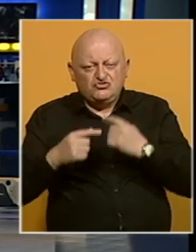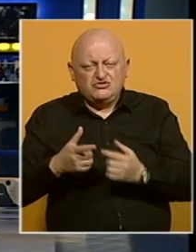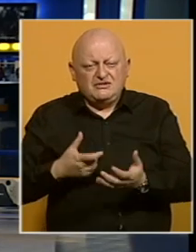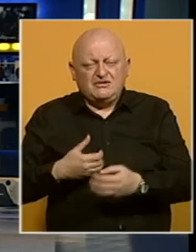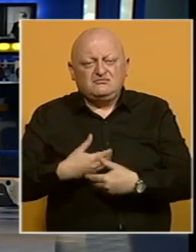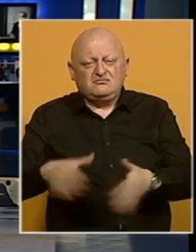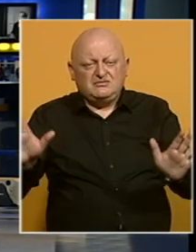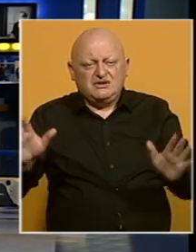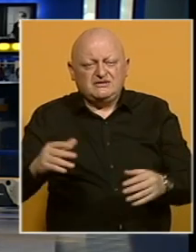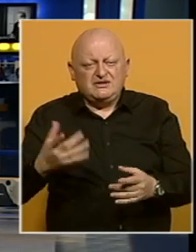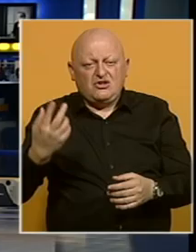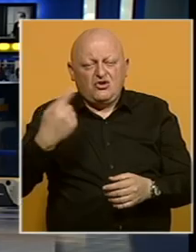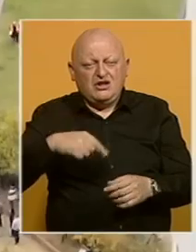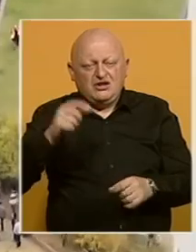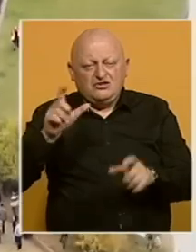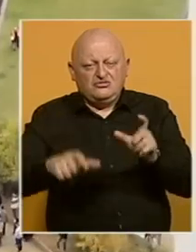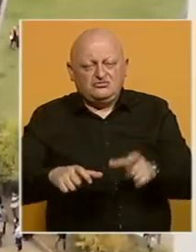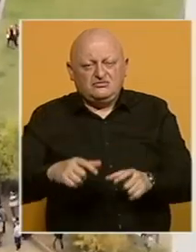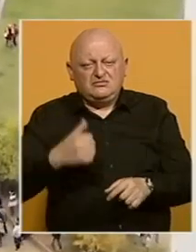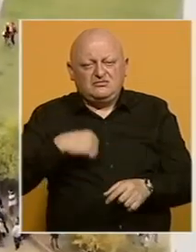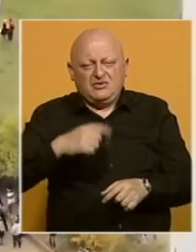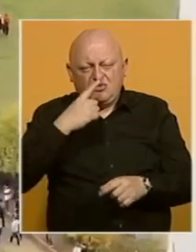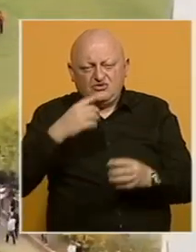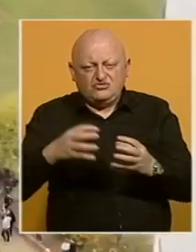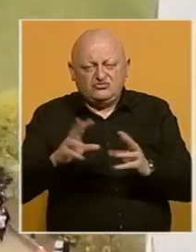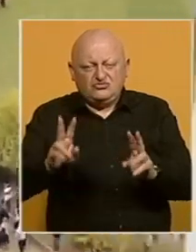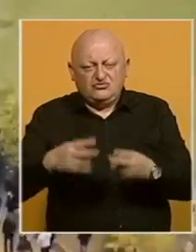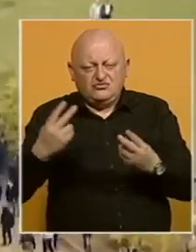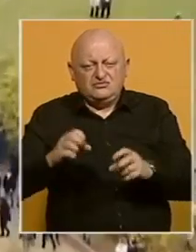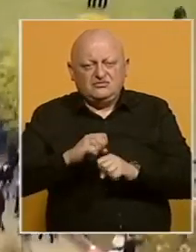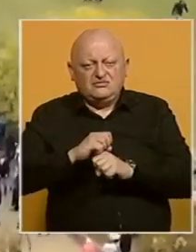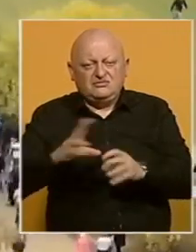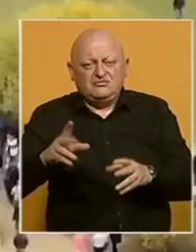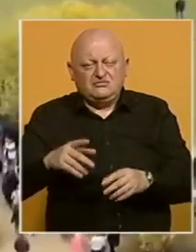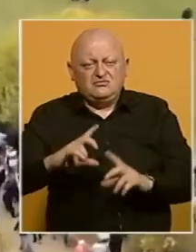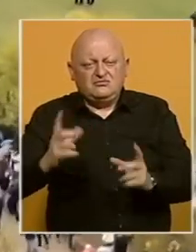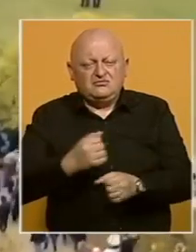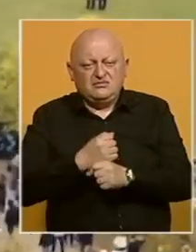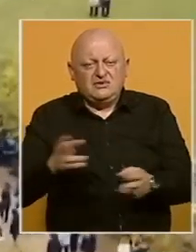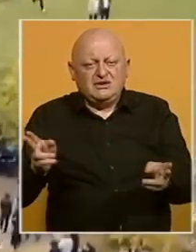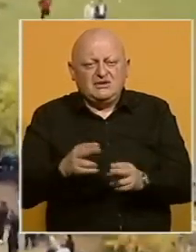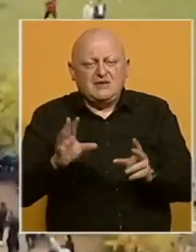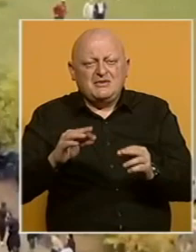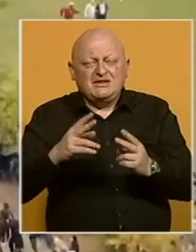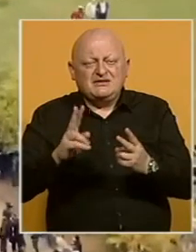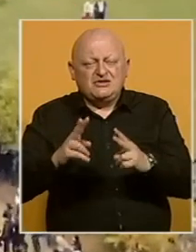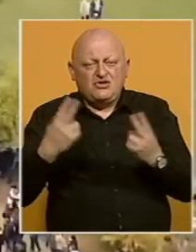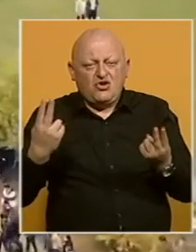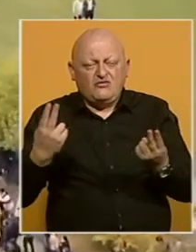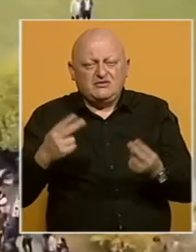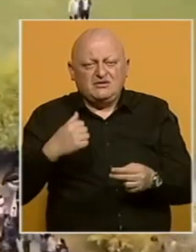da rastjera nekoliko hiljada ljudi. Bjelorusko udruženje novinara izvijestilo je da je među privedenim najmanje 10 novinara.